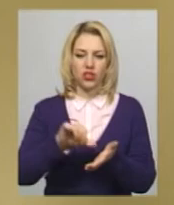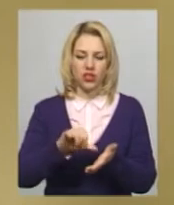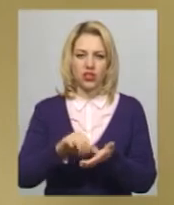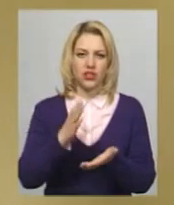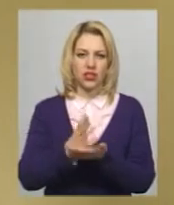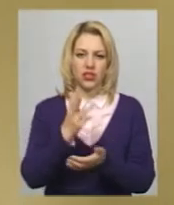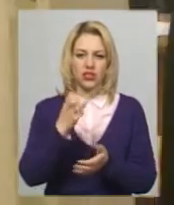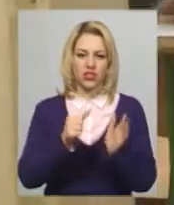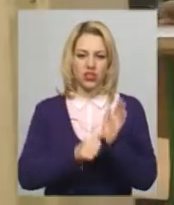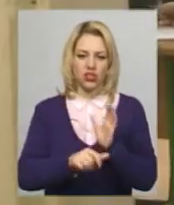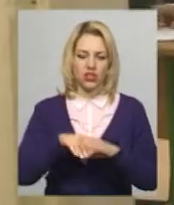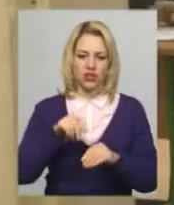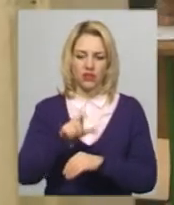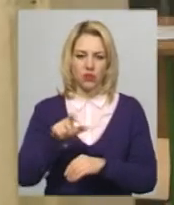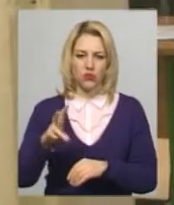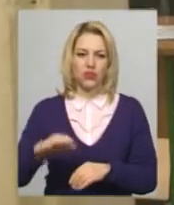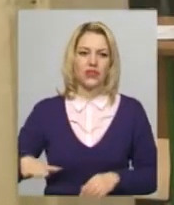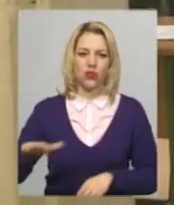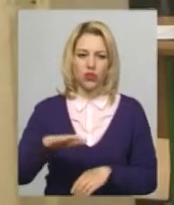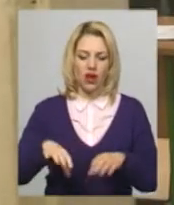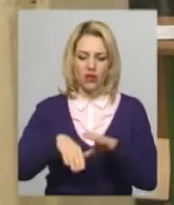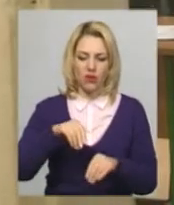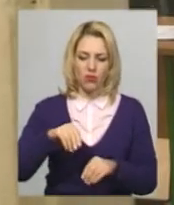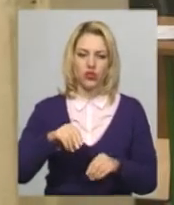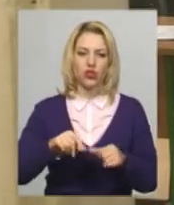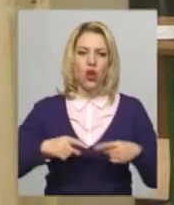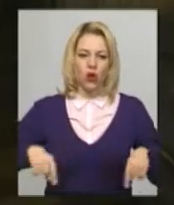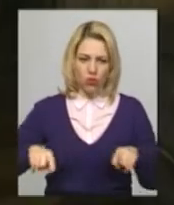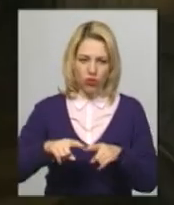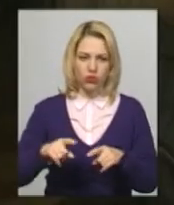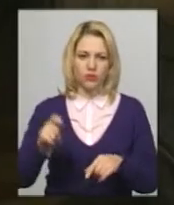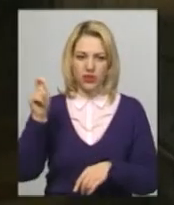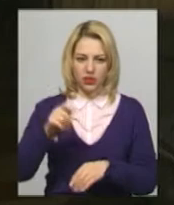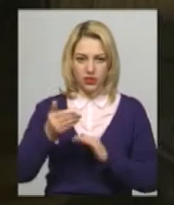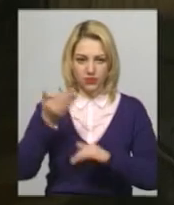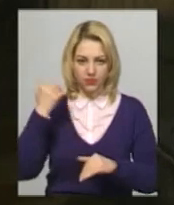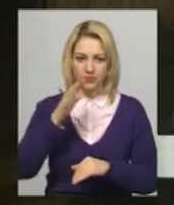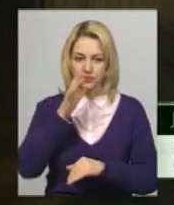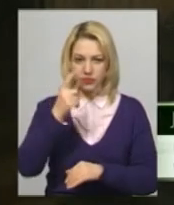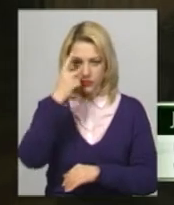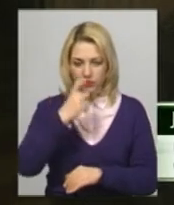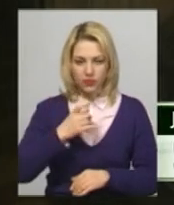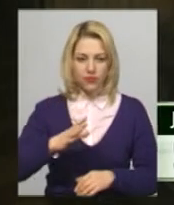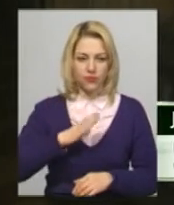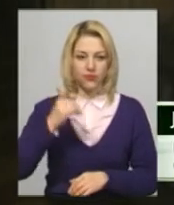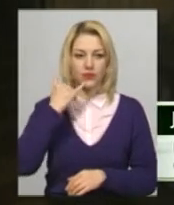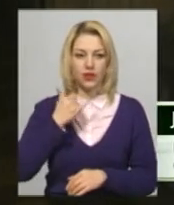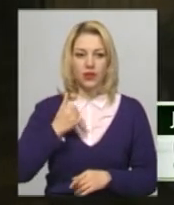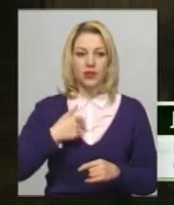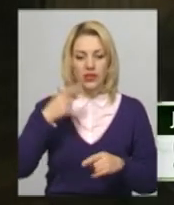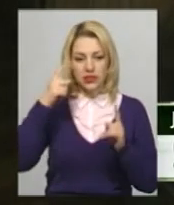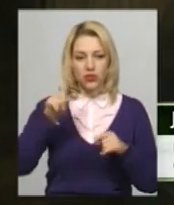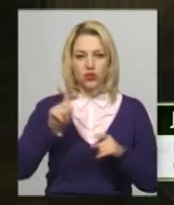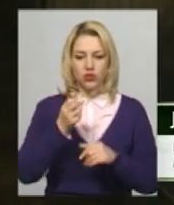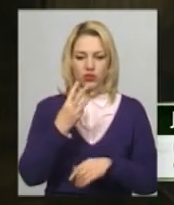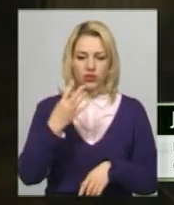виборців. До територіального виборчого округу приїхали на заздалегідь зазначений час. Нам перетелефонували, подзвонили зарані. Ми знали, що